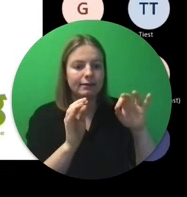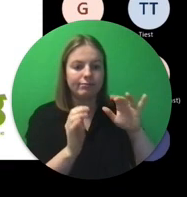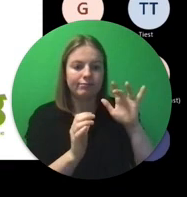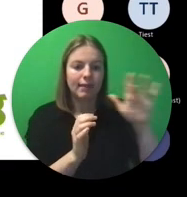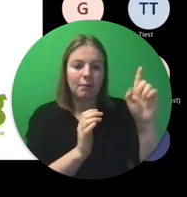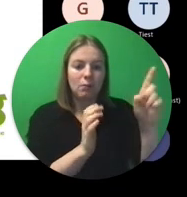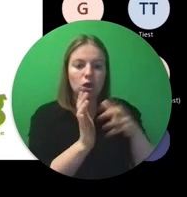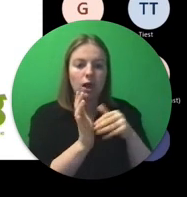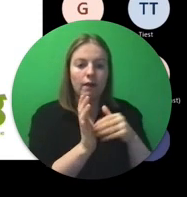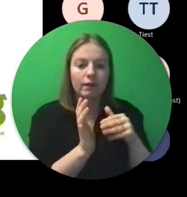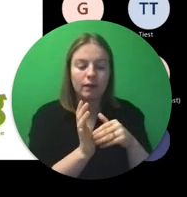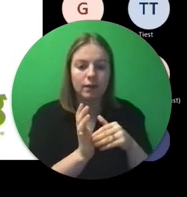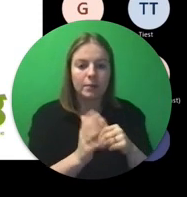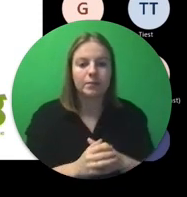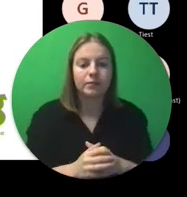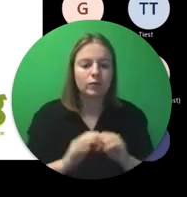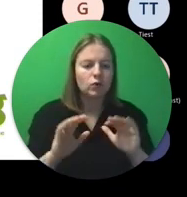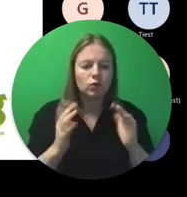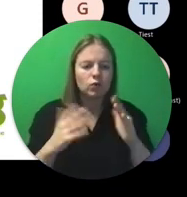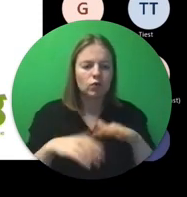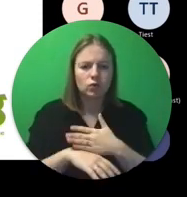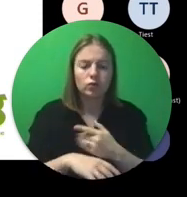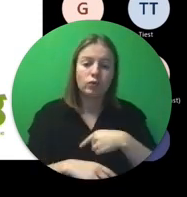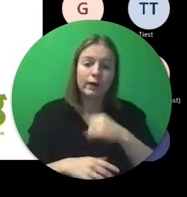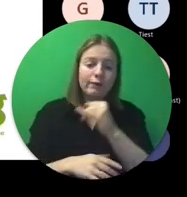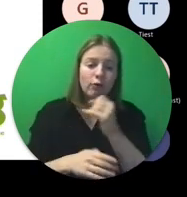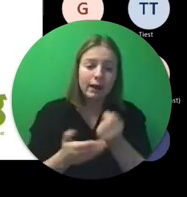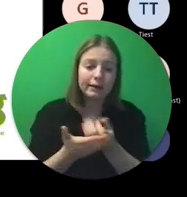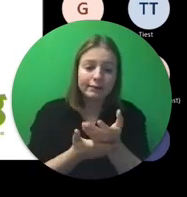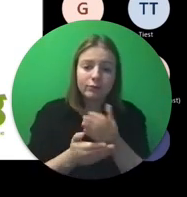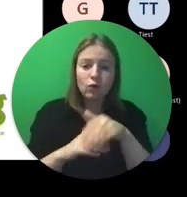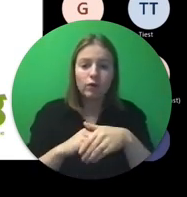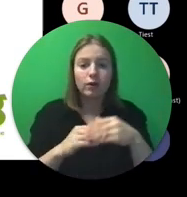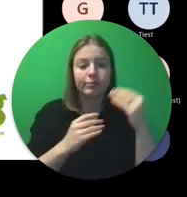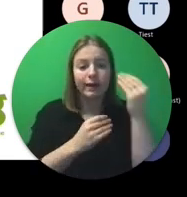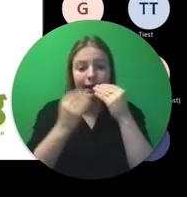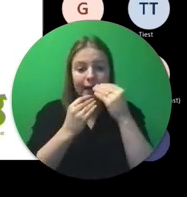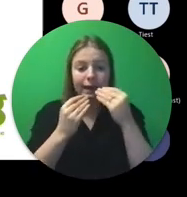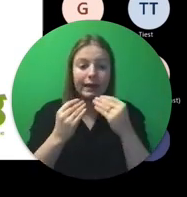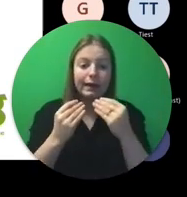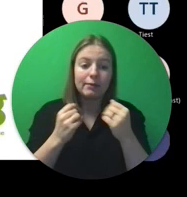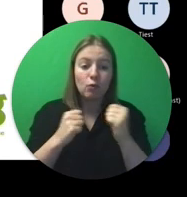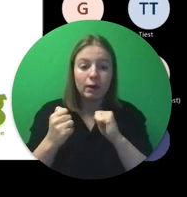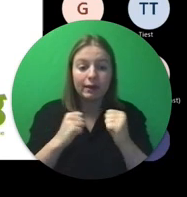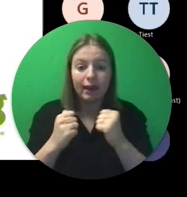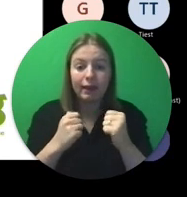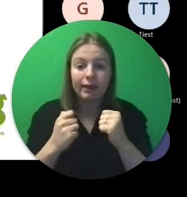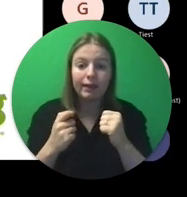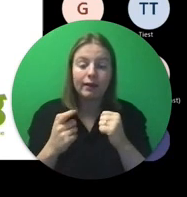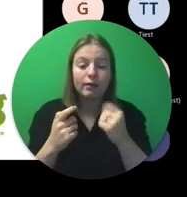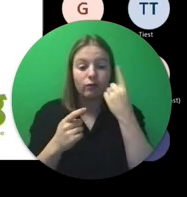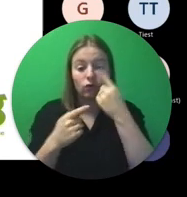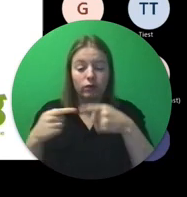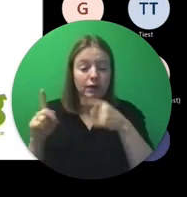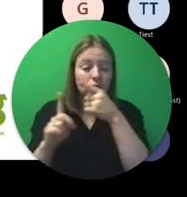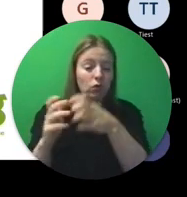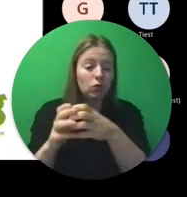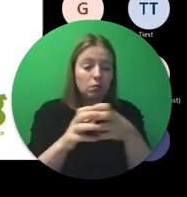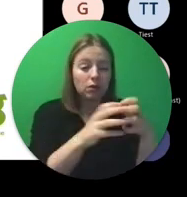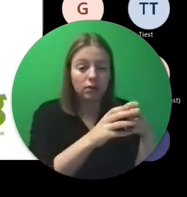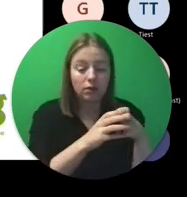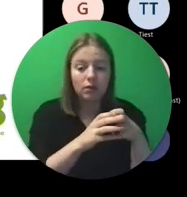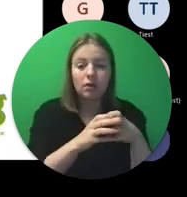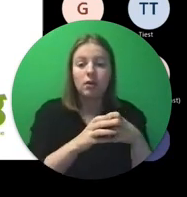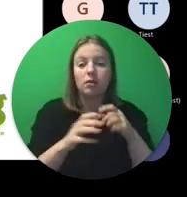Hoe doen we dat? Wel, we bieden informatie over leermobiliteit voor verschillende doelgroepen. Dus